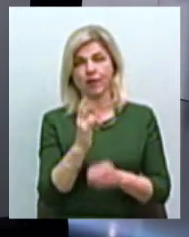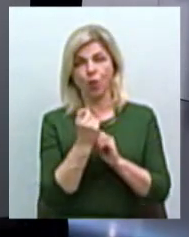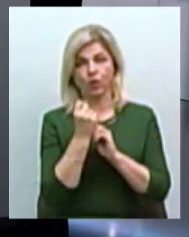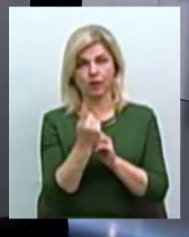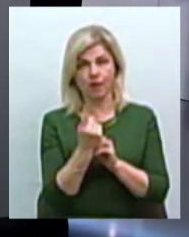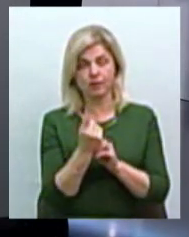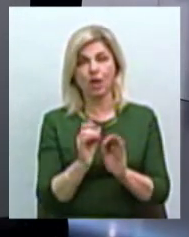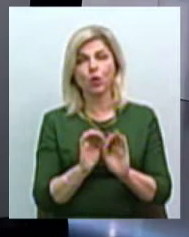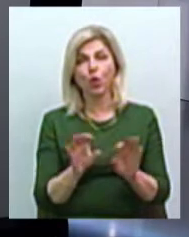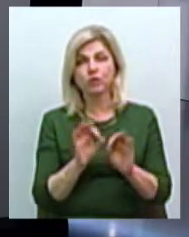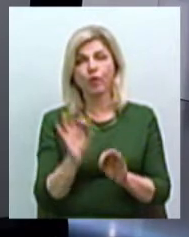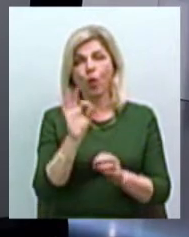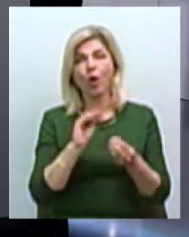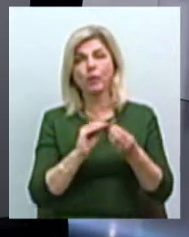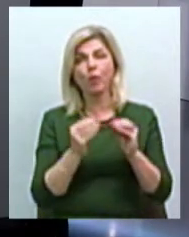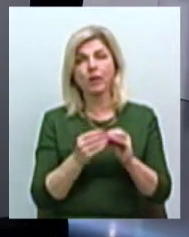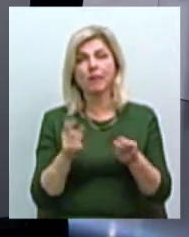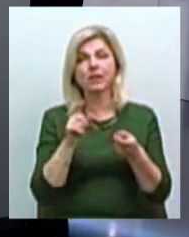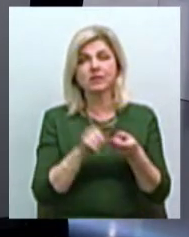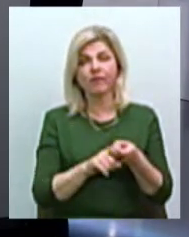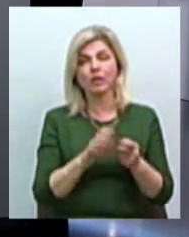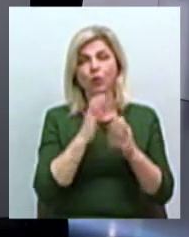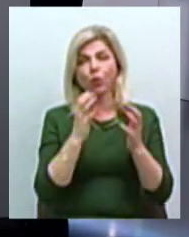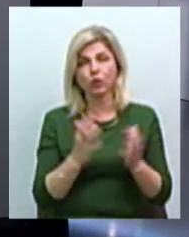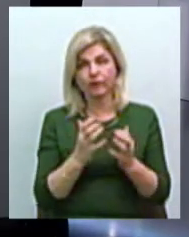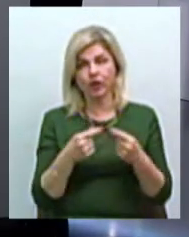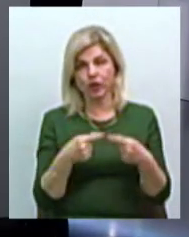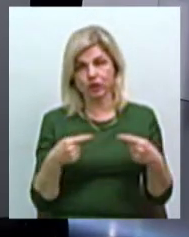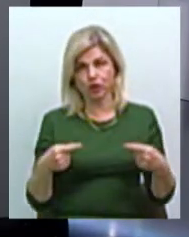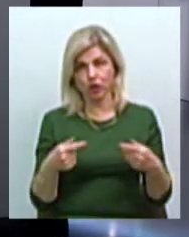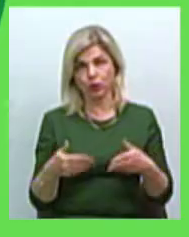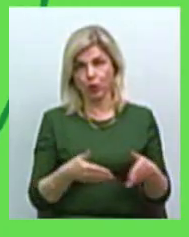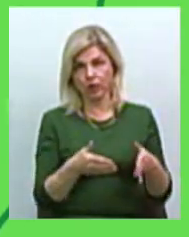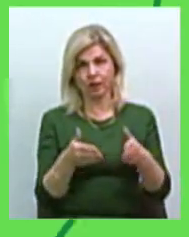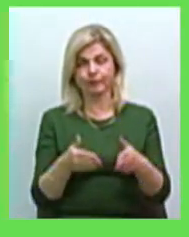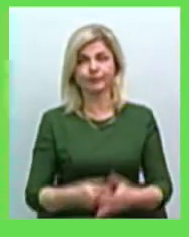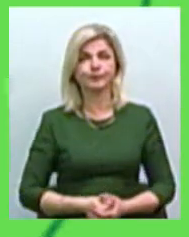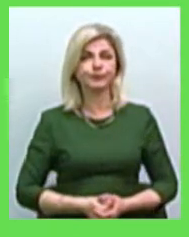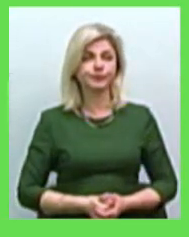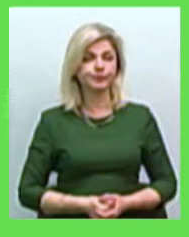та розповів про проблеми, пов'язані з утриманням інших доріг. Музика